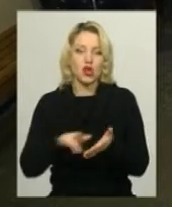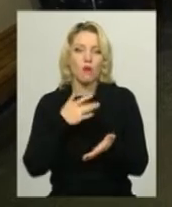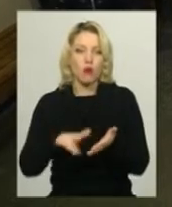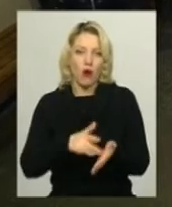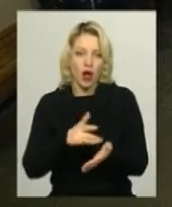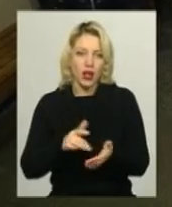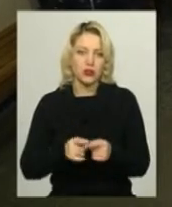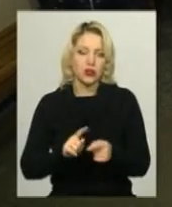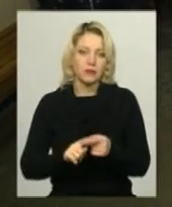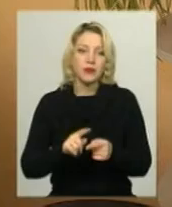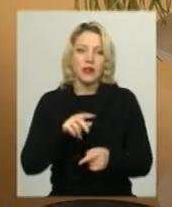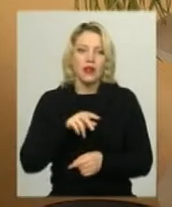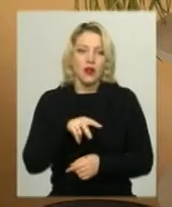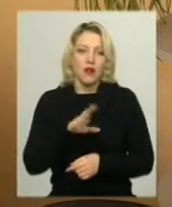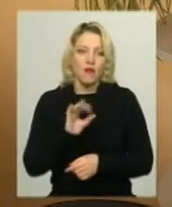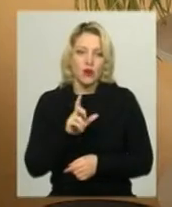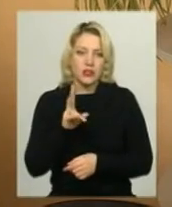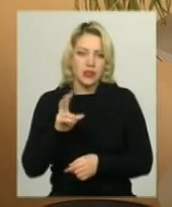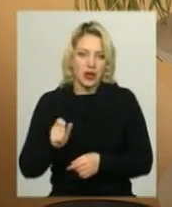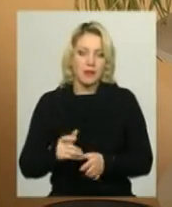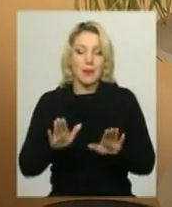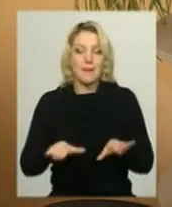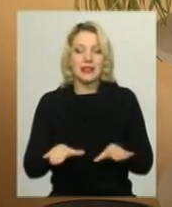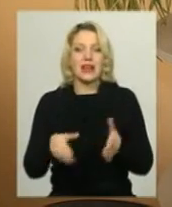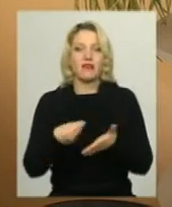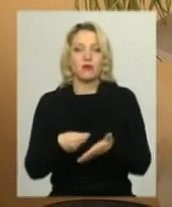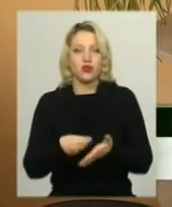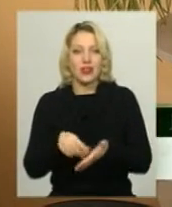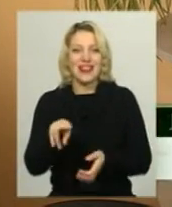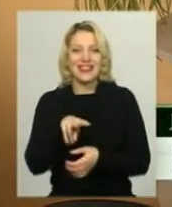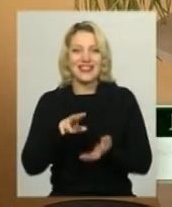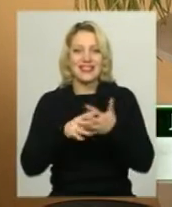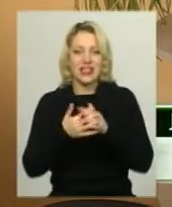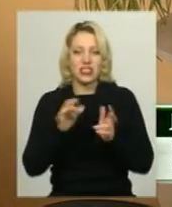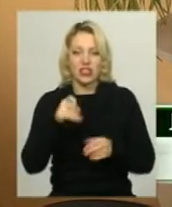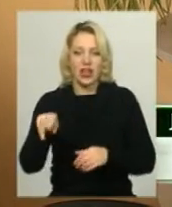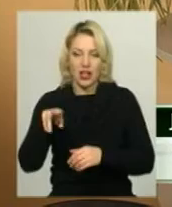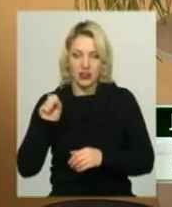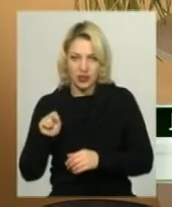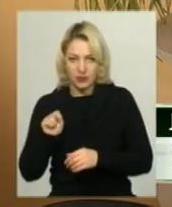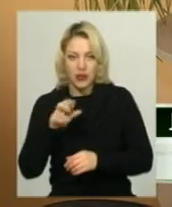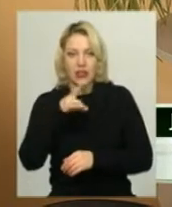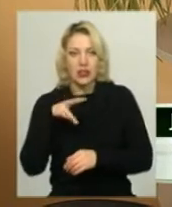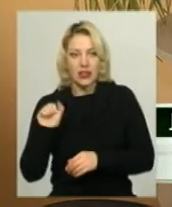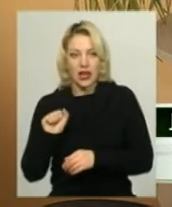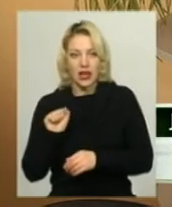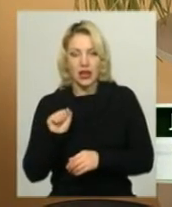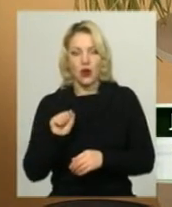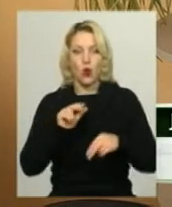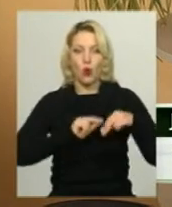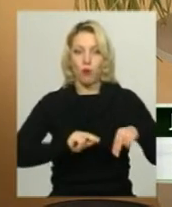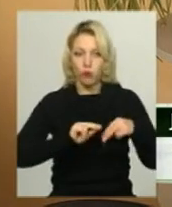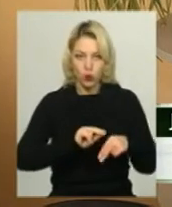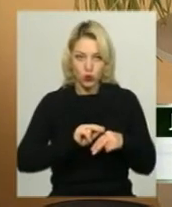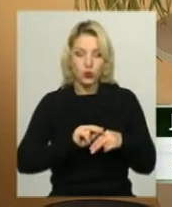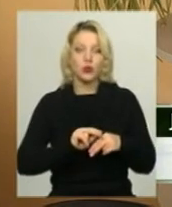медико-санітарної допомоги Людмила Возна. З місцевого бюджету Литичівської селищної ради на роботу